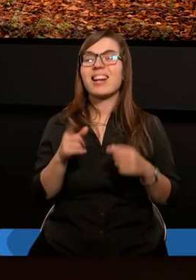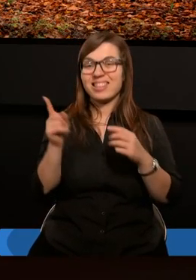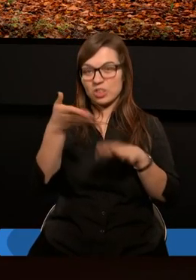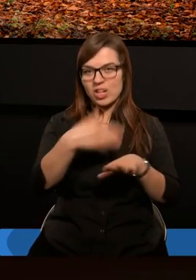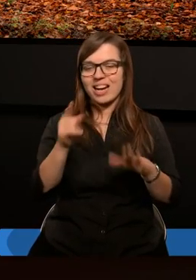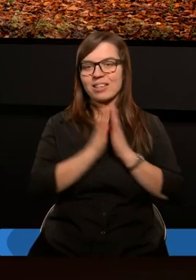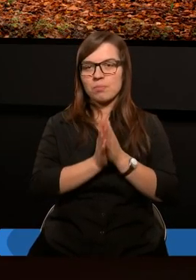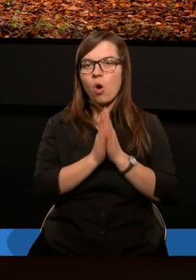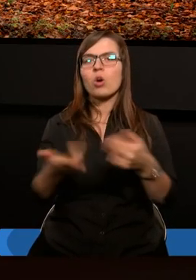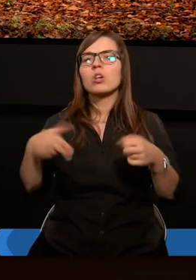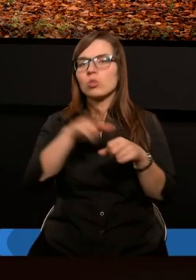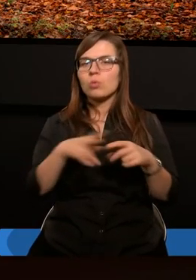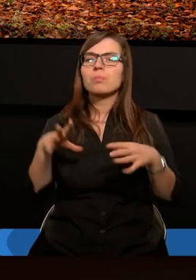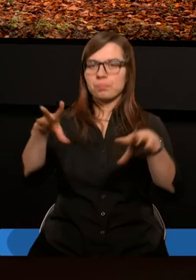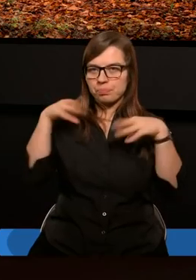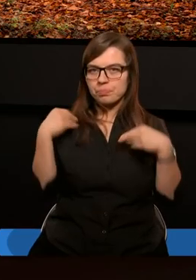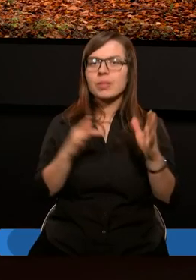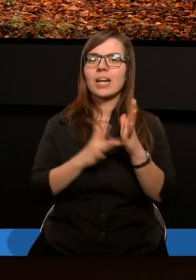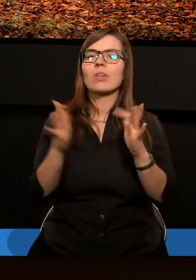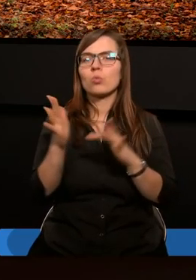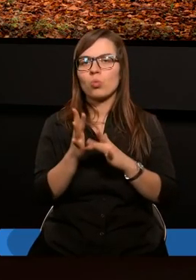z pogan, którzy przyjmą Chrystusa.